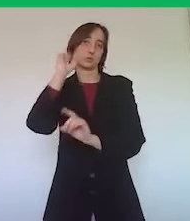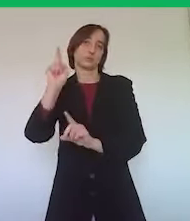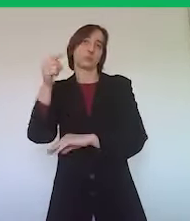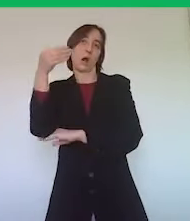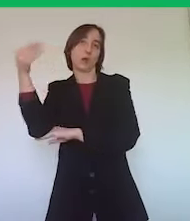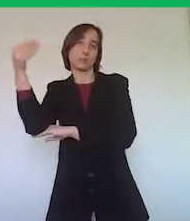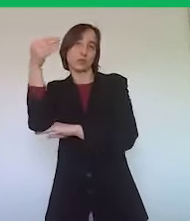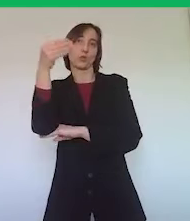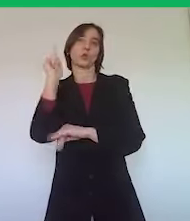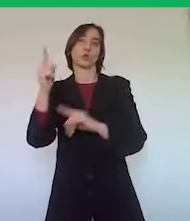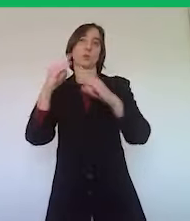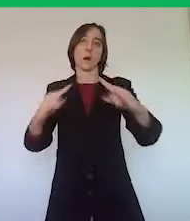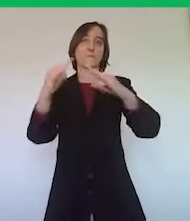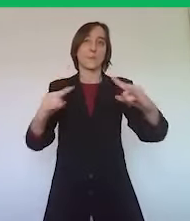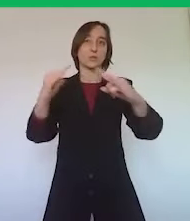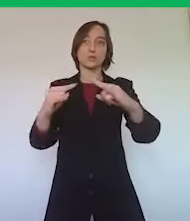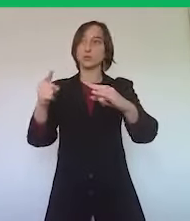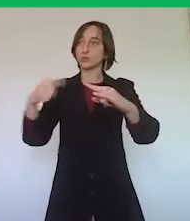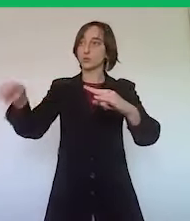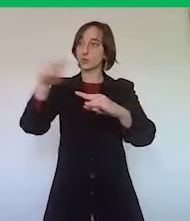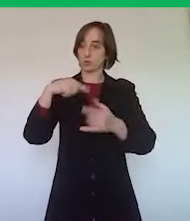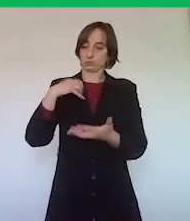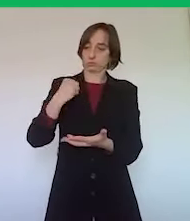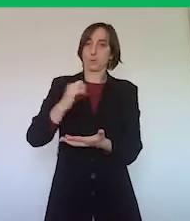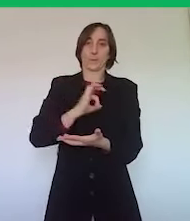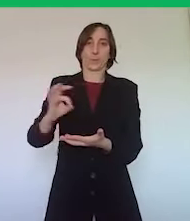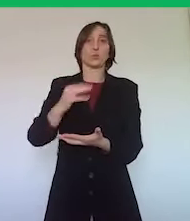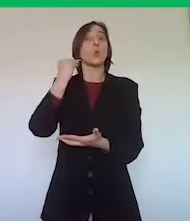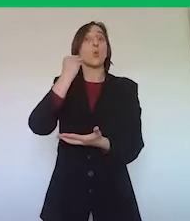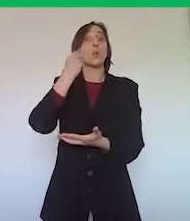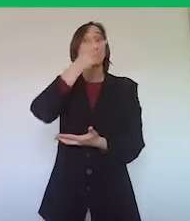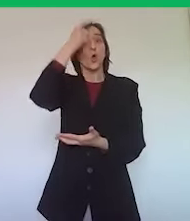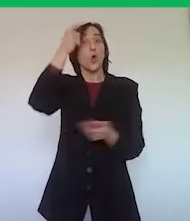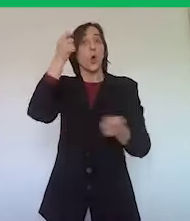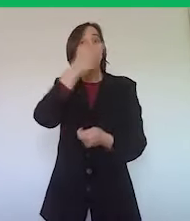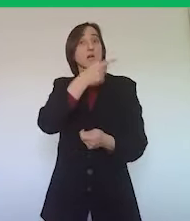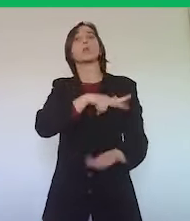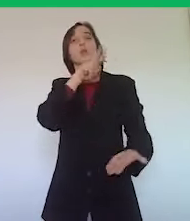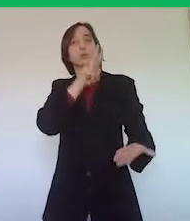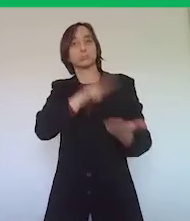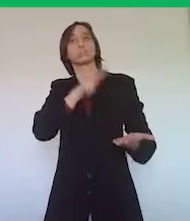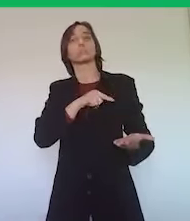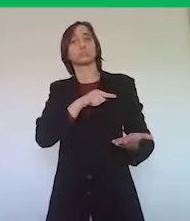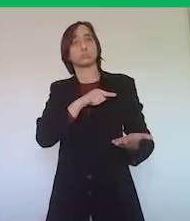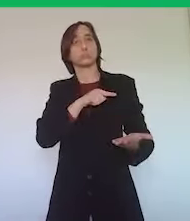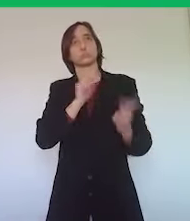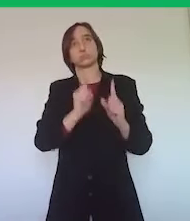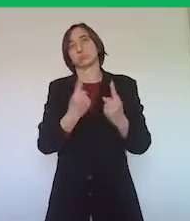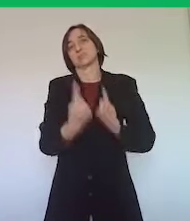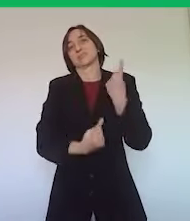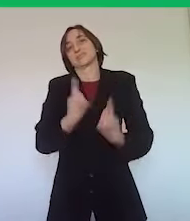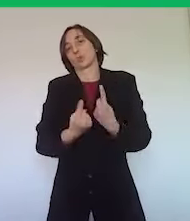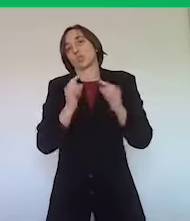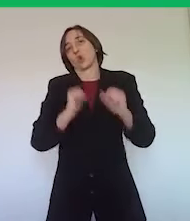particolare alberghi e campeggi che avranno la necessità quando il governo ci dirà, stante la situazione